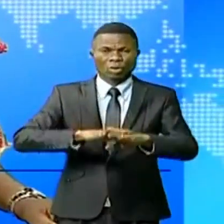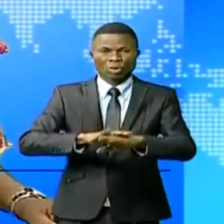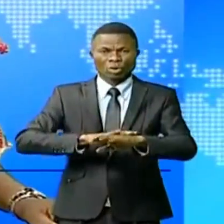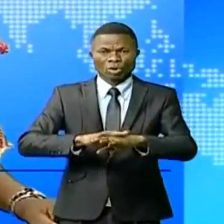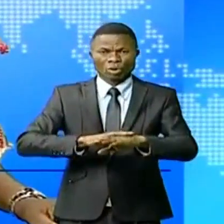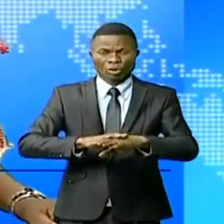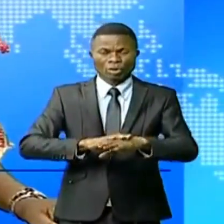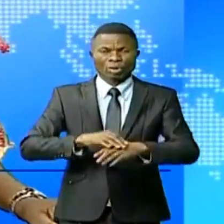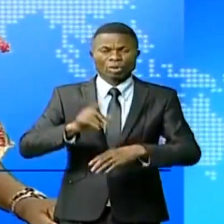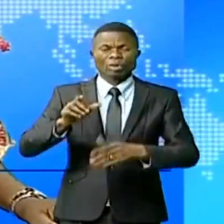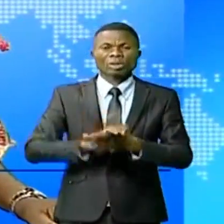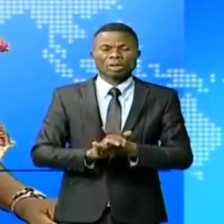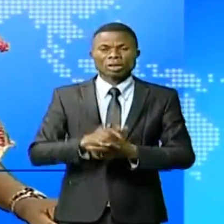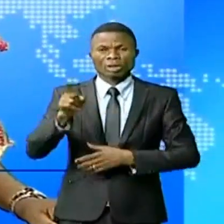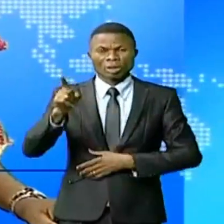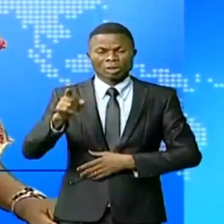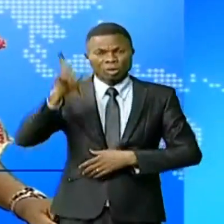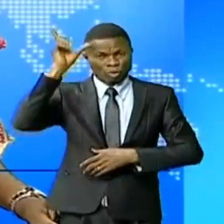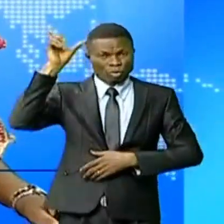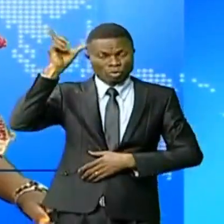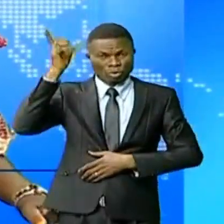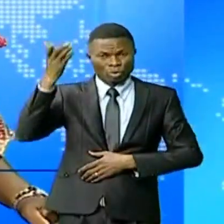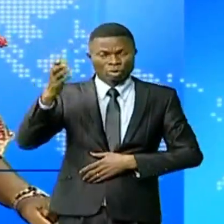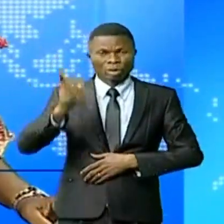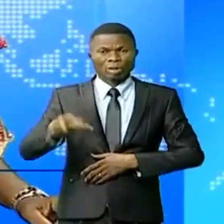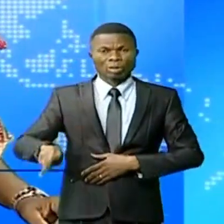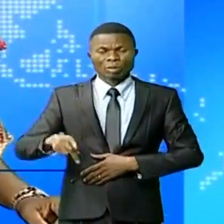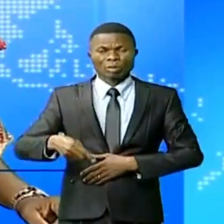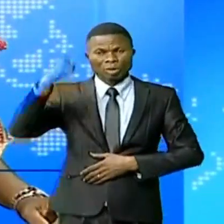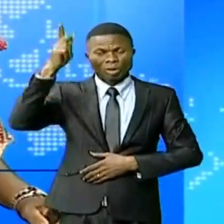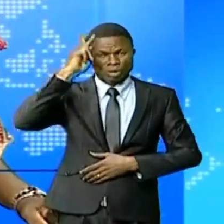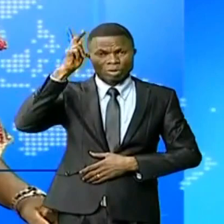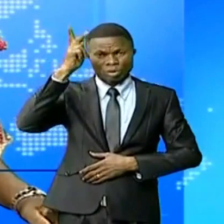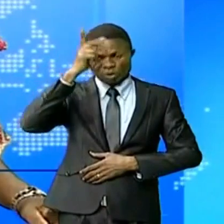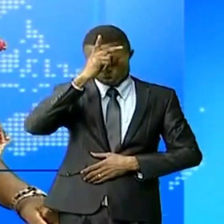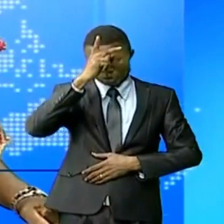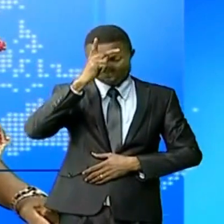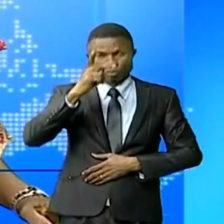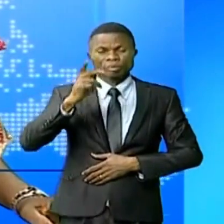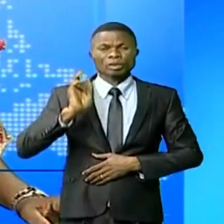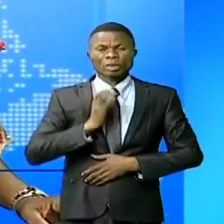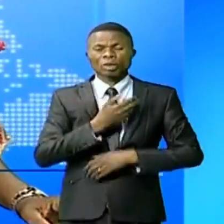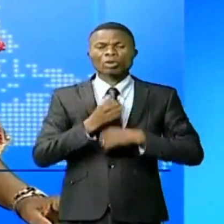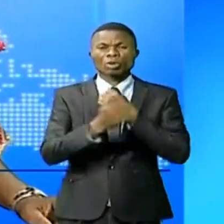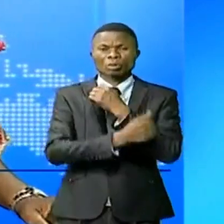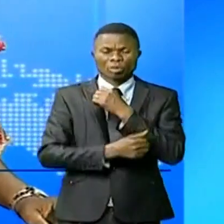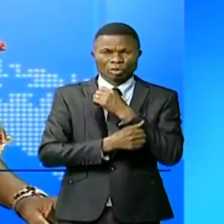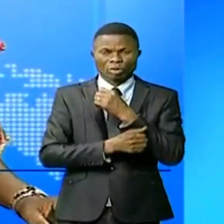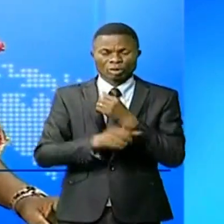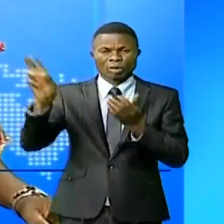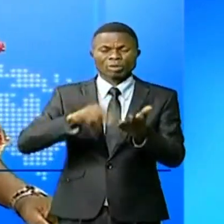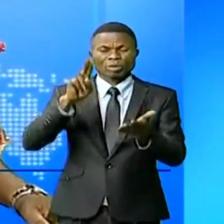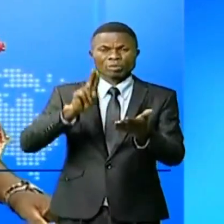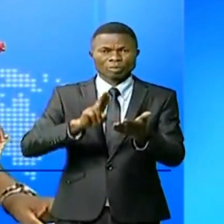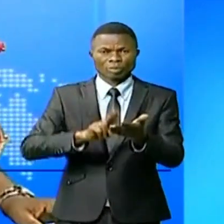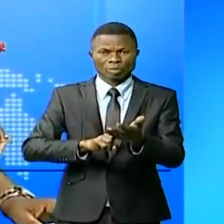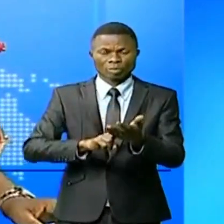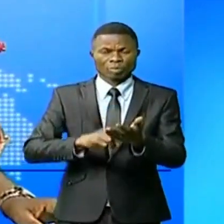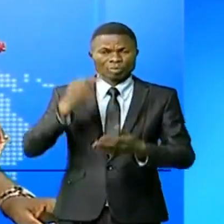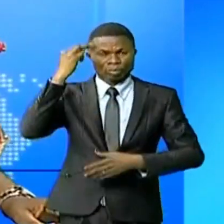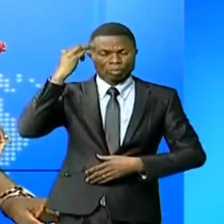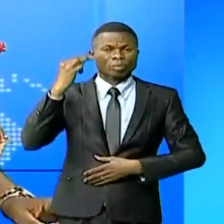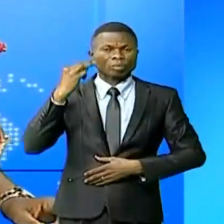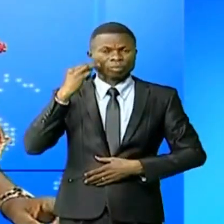Sakani-Dilolo-Lubumbashi dans la province du Haut-Katanga en RDC ont été signés par le ministre